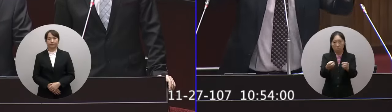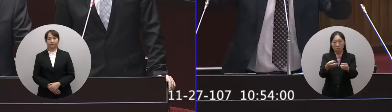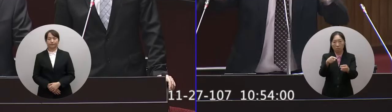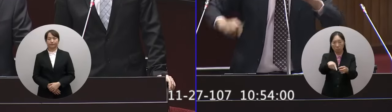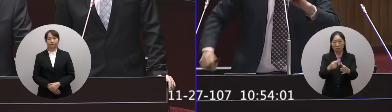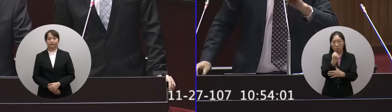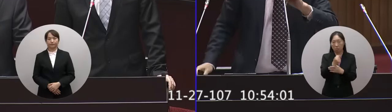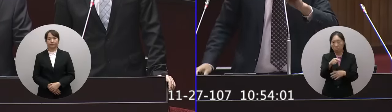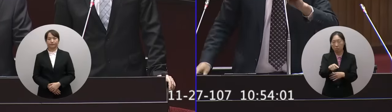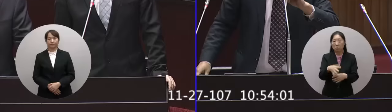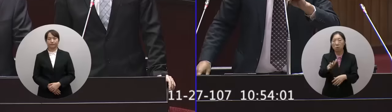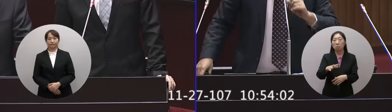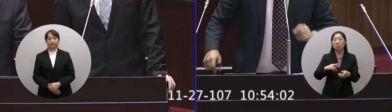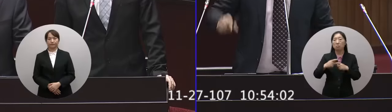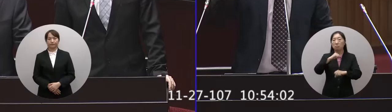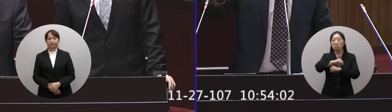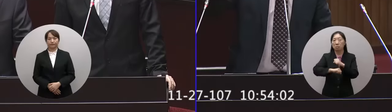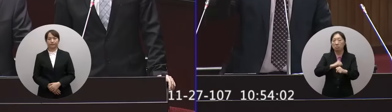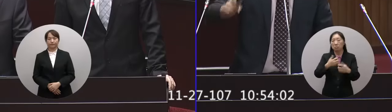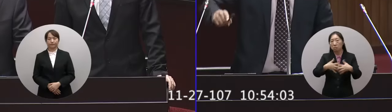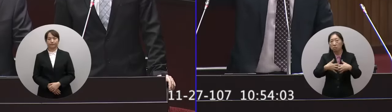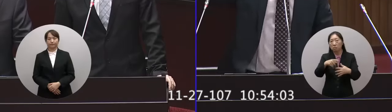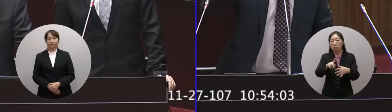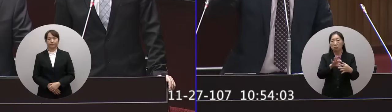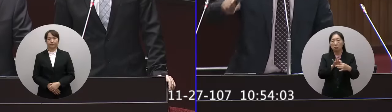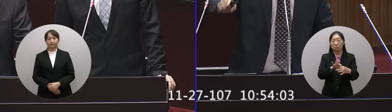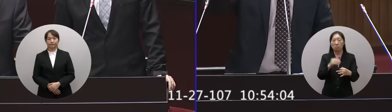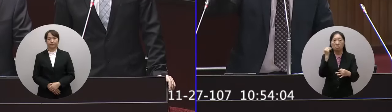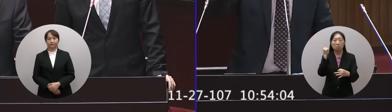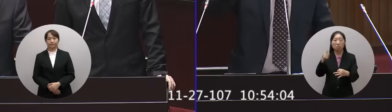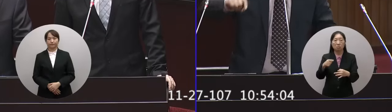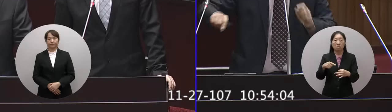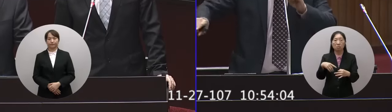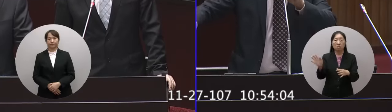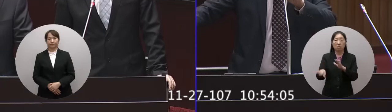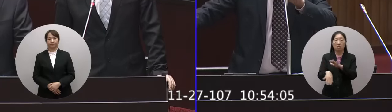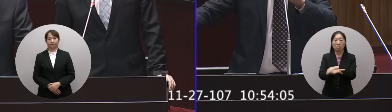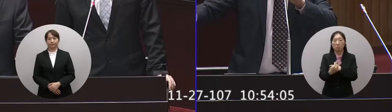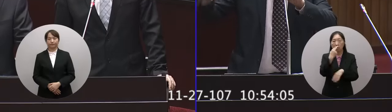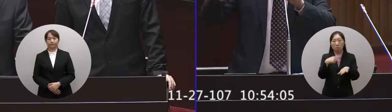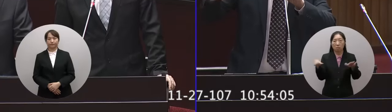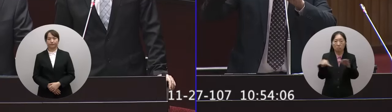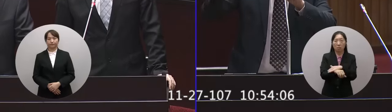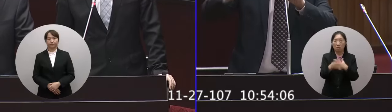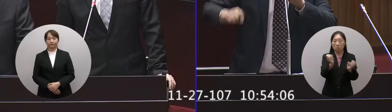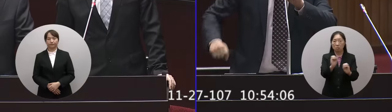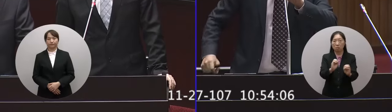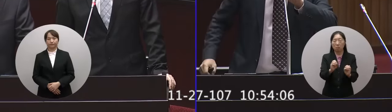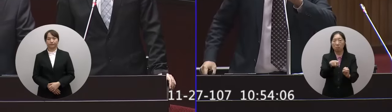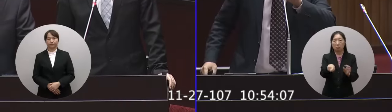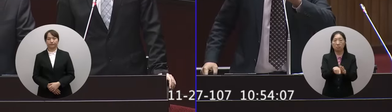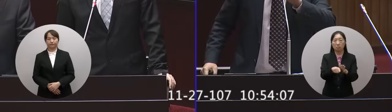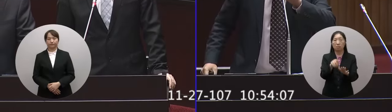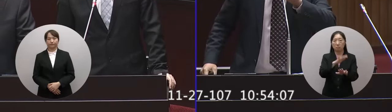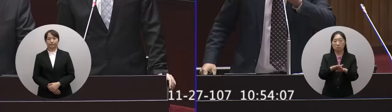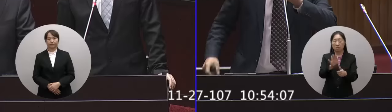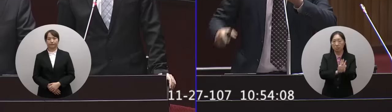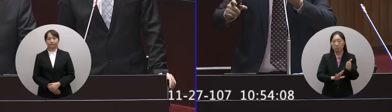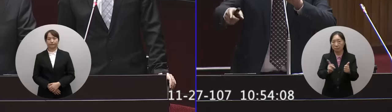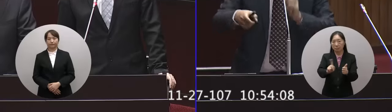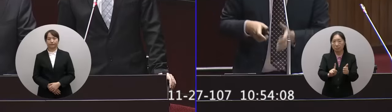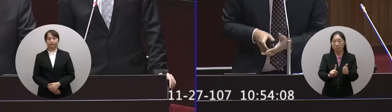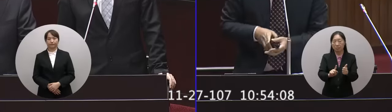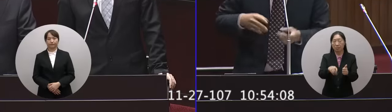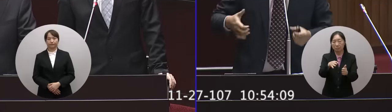那為什麼跟動力有關係當這個主峰棒沒有空氣進去的時候對於停留韌機的影響是什麼